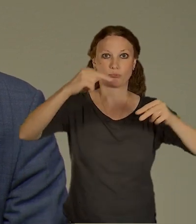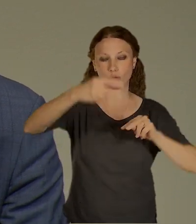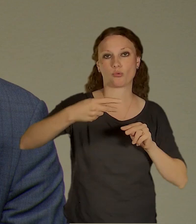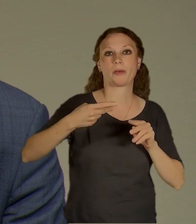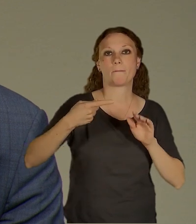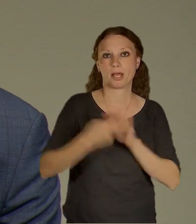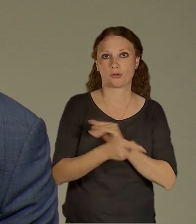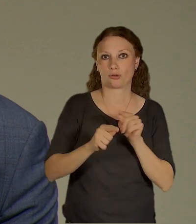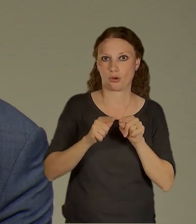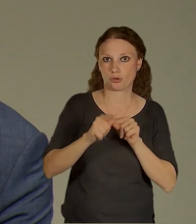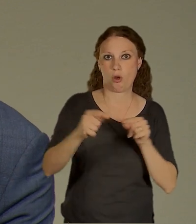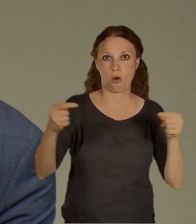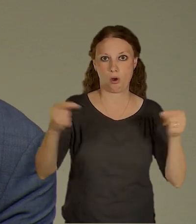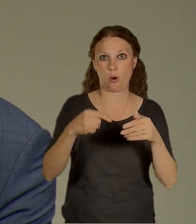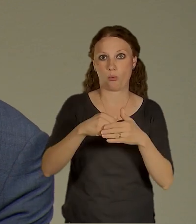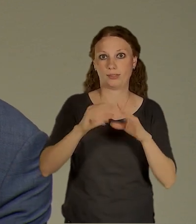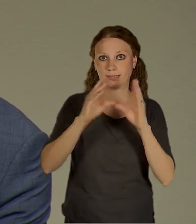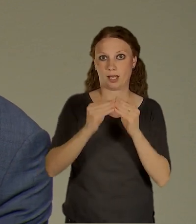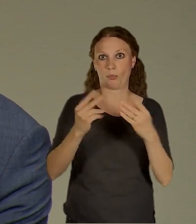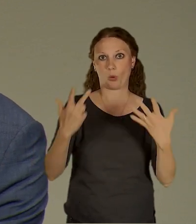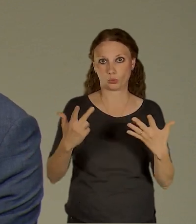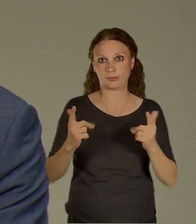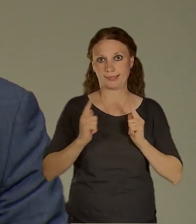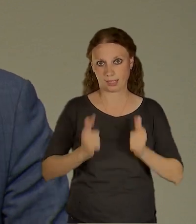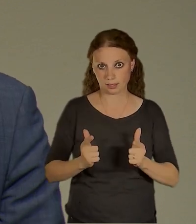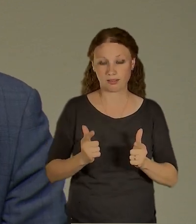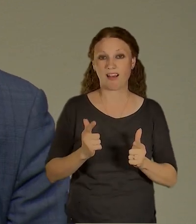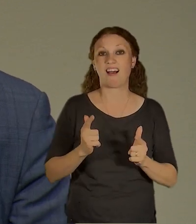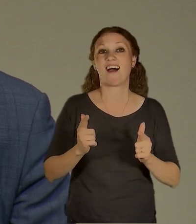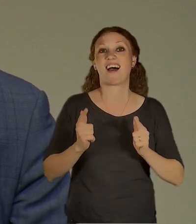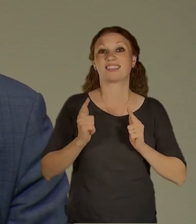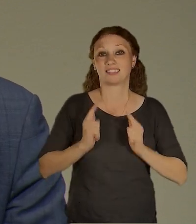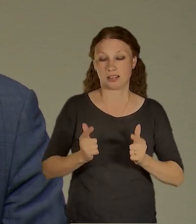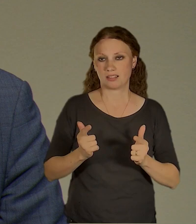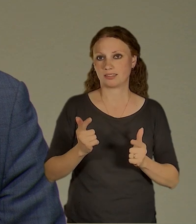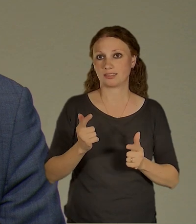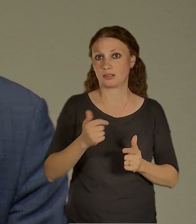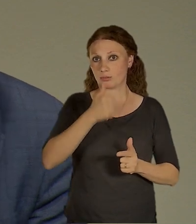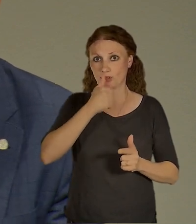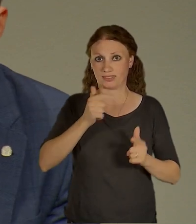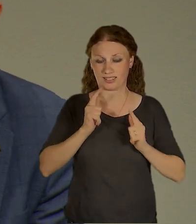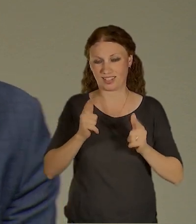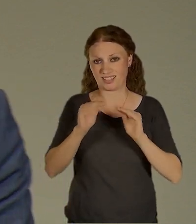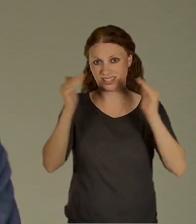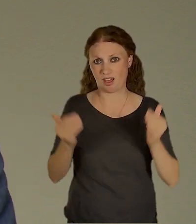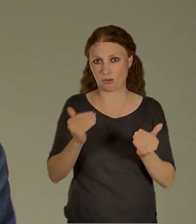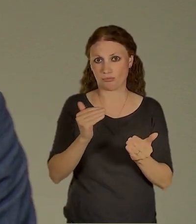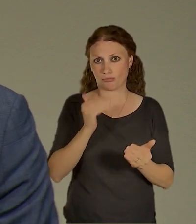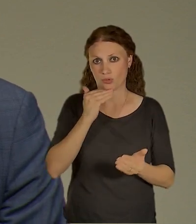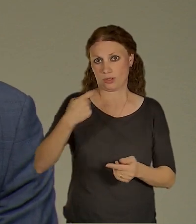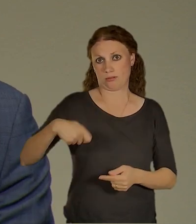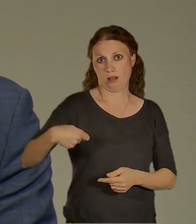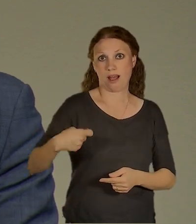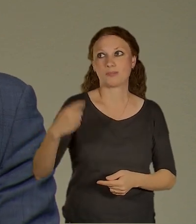To znamená, to je vlastně osm stanic de facto. Ty stanice jsou dost drahé, takže pochopitelně zpráva, že lezníc to vidí trošku jinak, ale